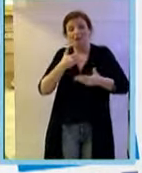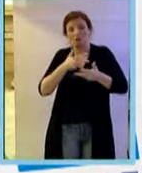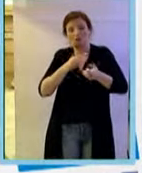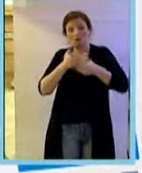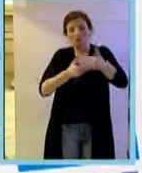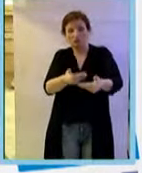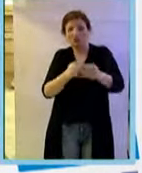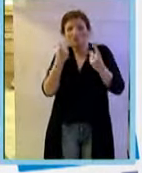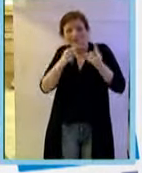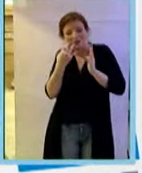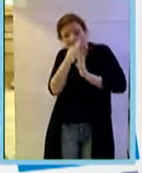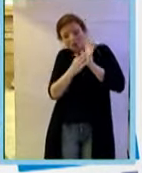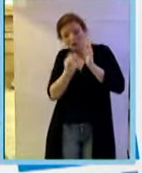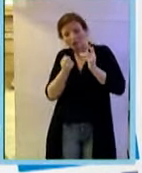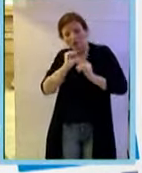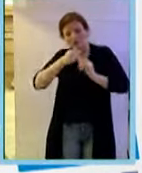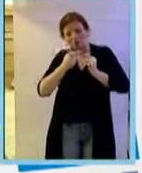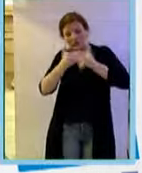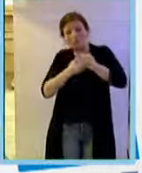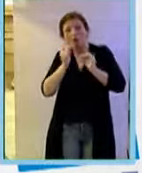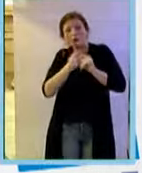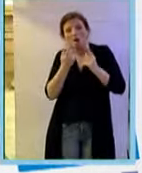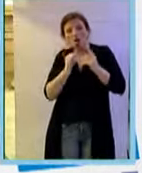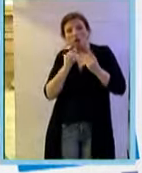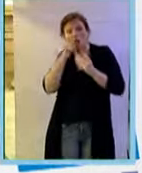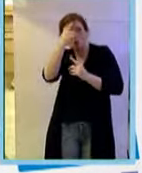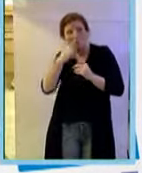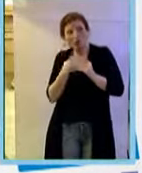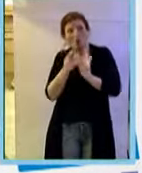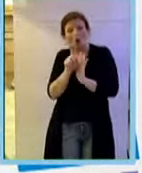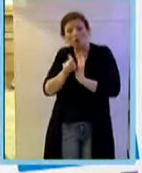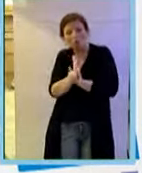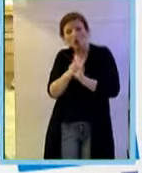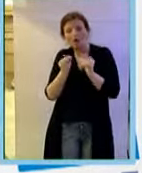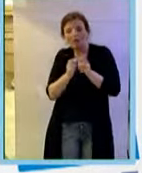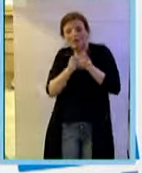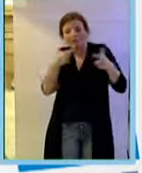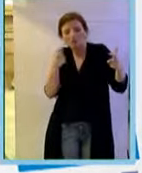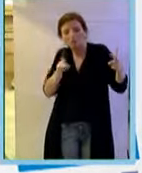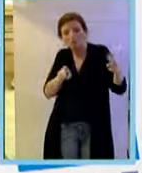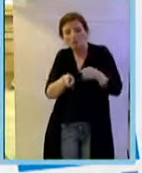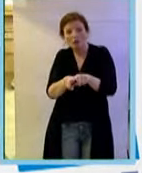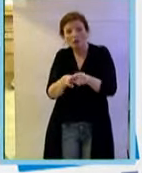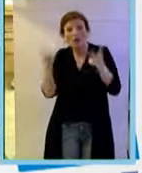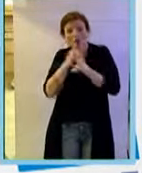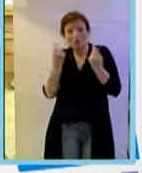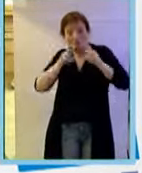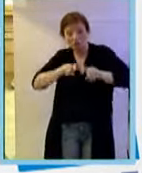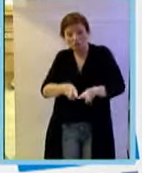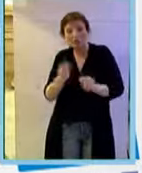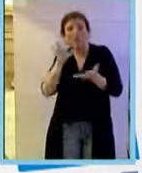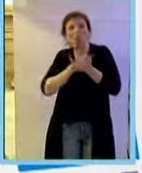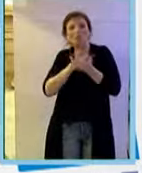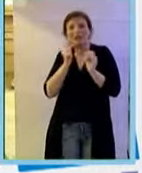questo fattore angiogenico può svolgere un ruolo nella tumorogenesi, nella crescita tumorale. Ed è uno studio che è stato pubblicato quasi